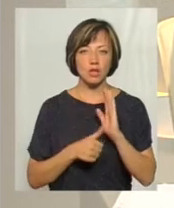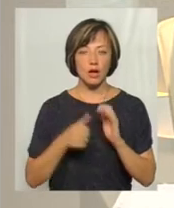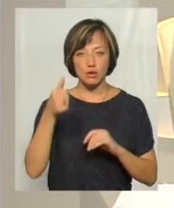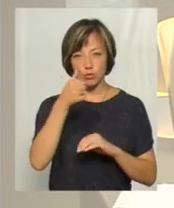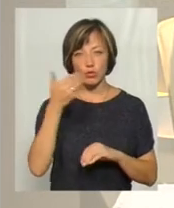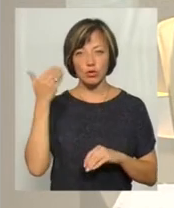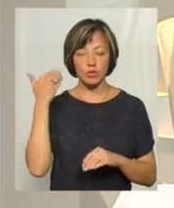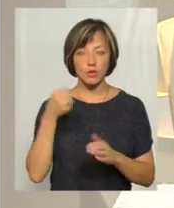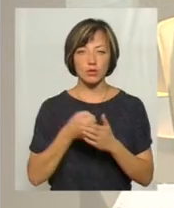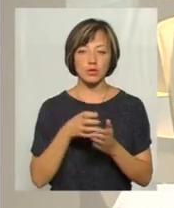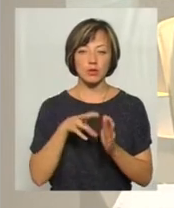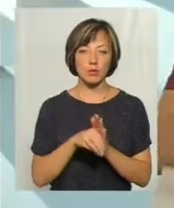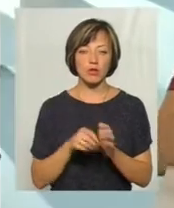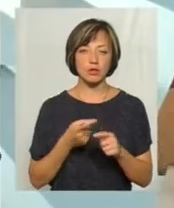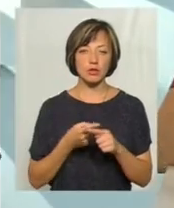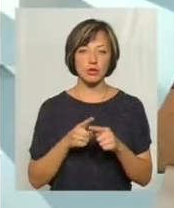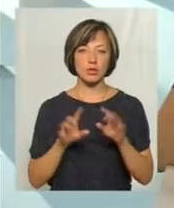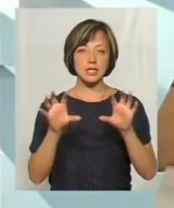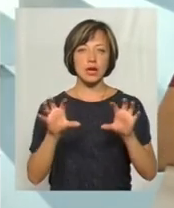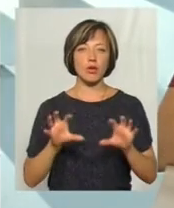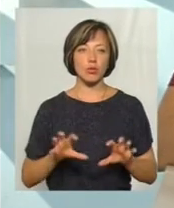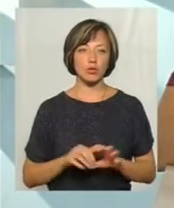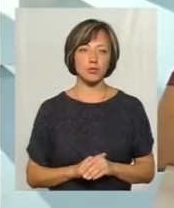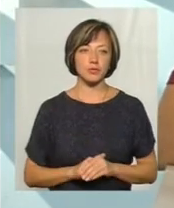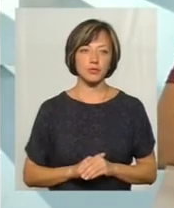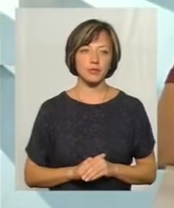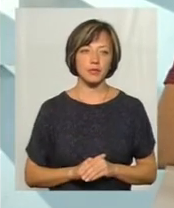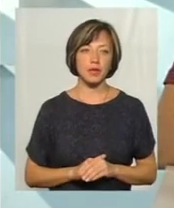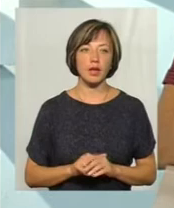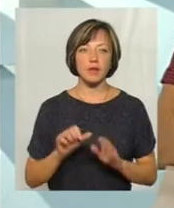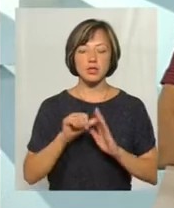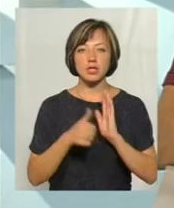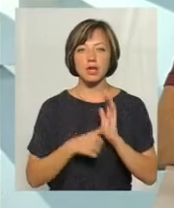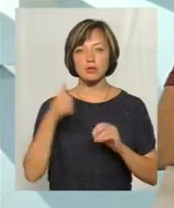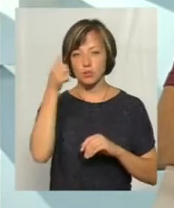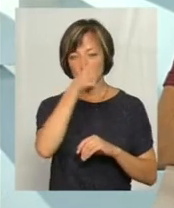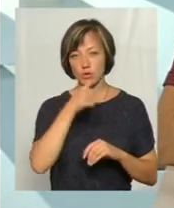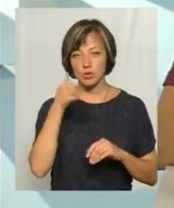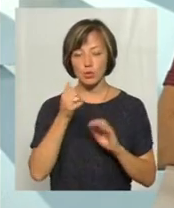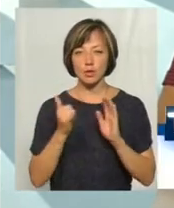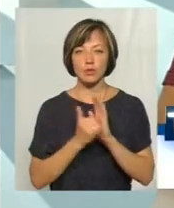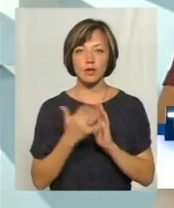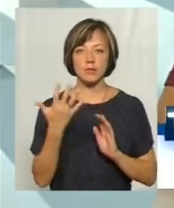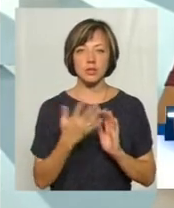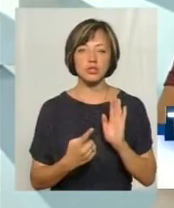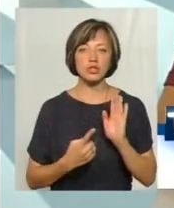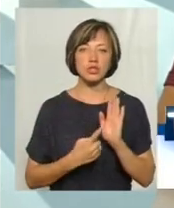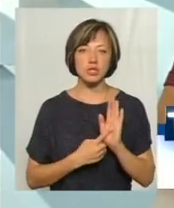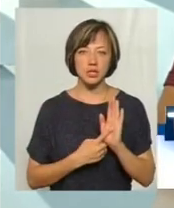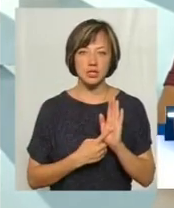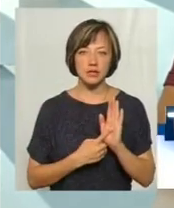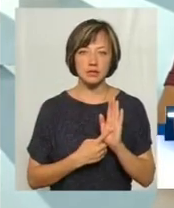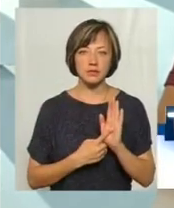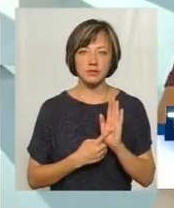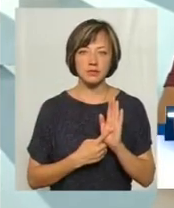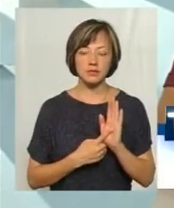до запровадження цього закону. І в 2016 році встановили 56 засобів